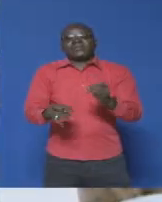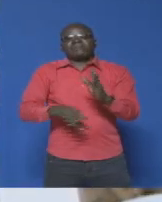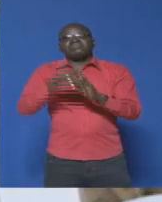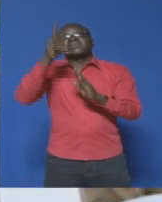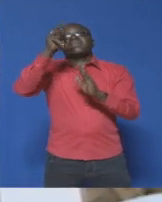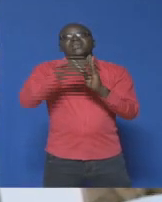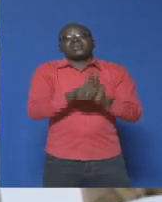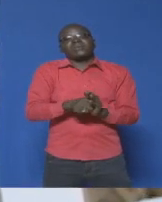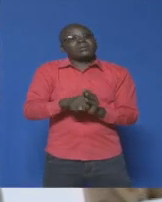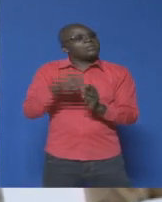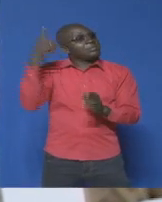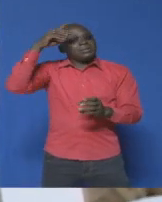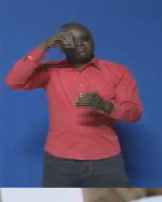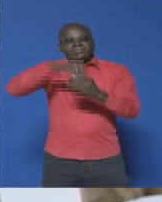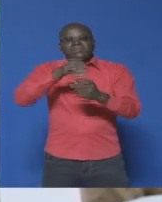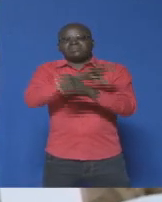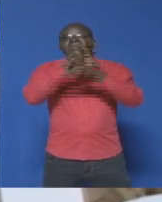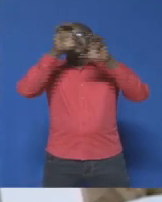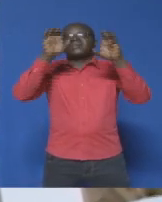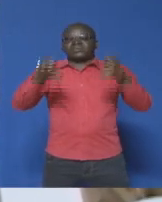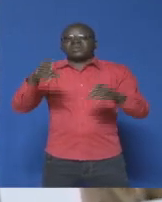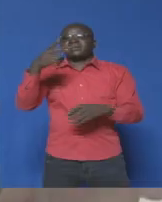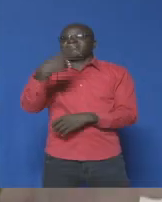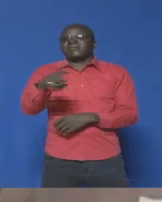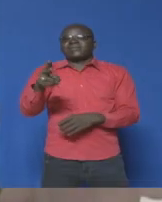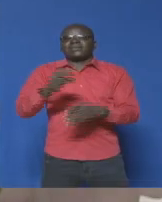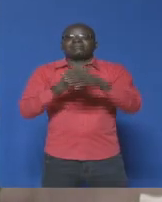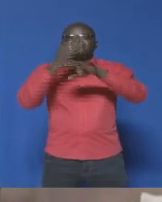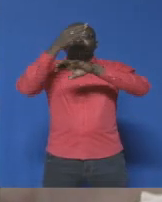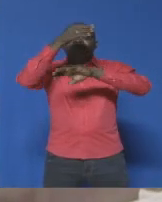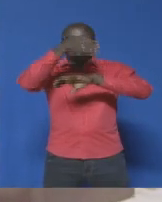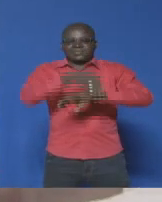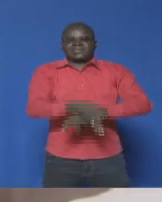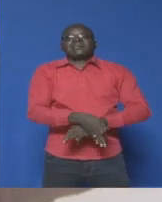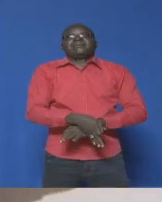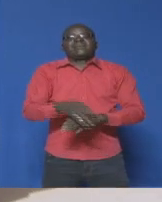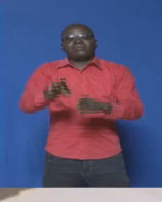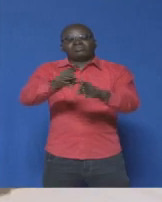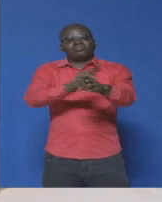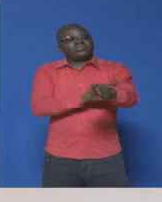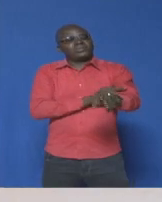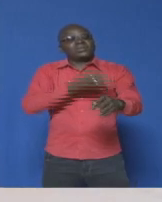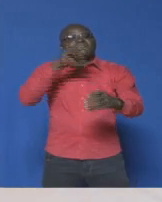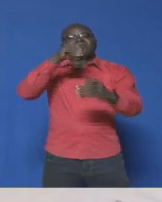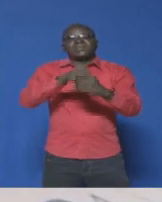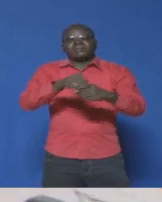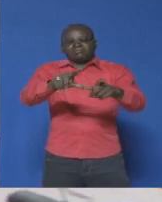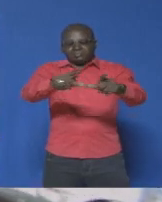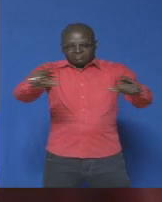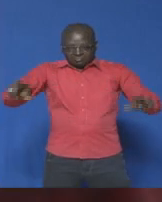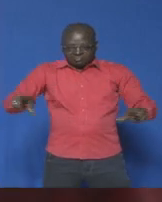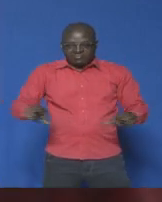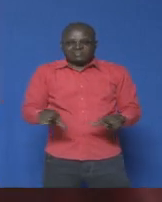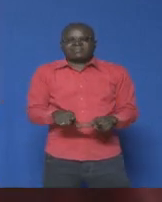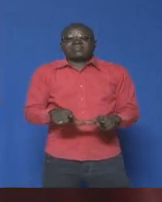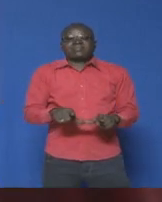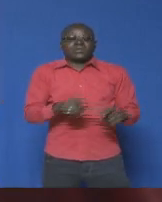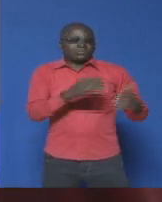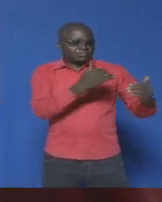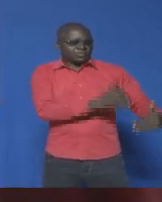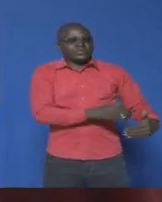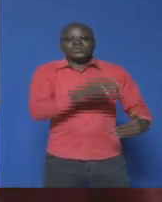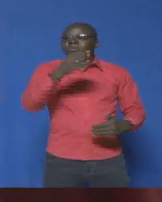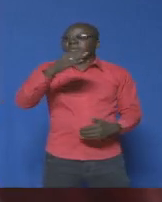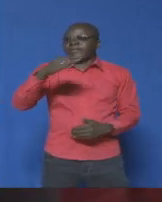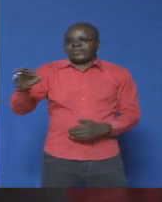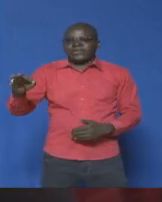échelle d'entreprises vertes à travers l'exploitation durable de nos ressources locales, aux côtés du Burkina pour l